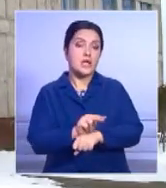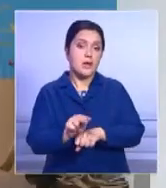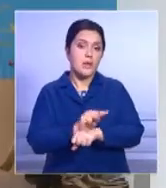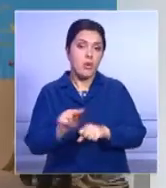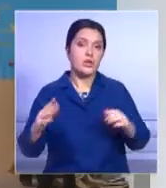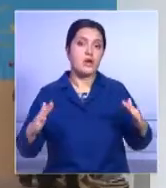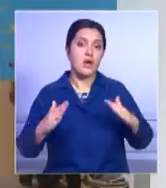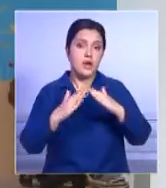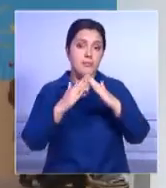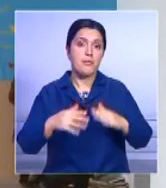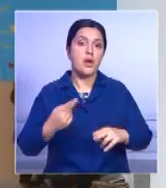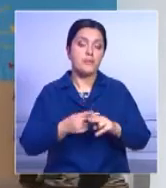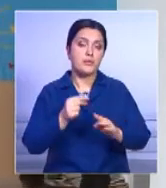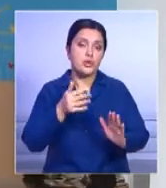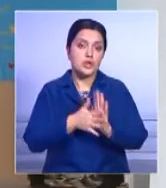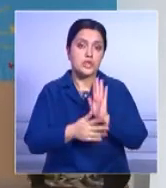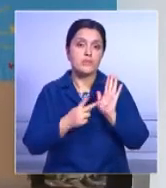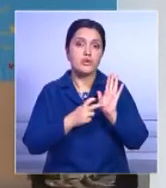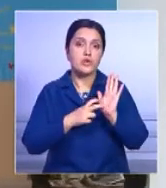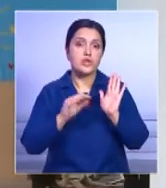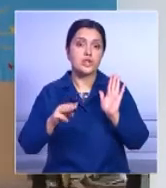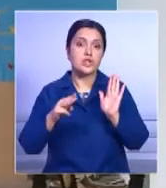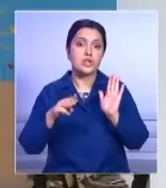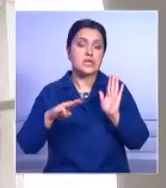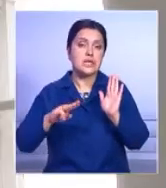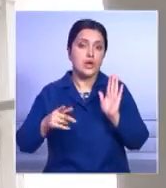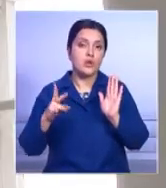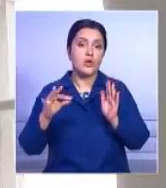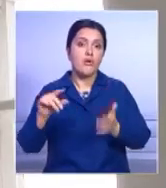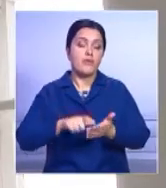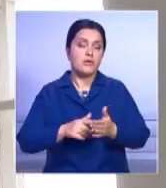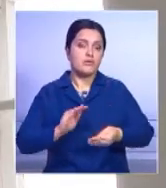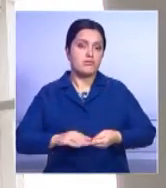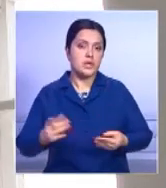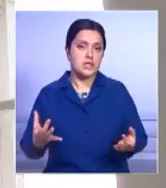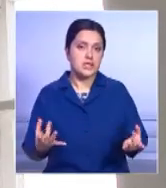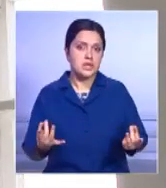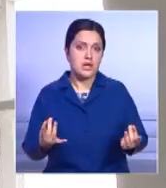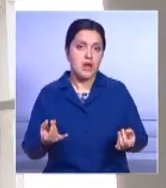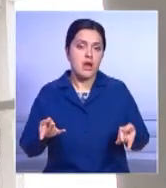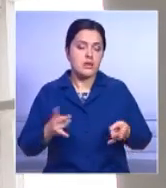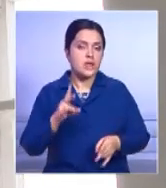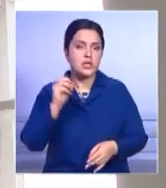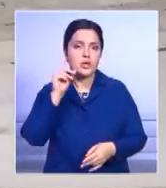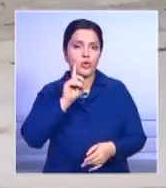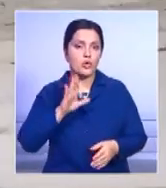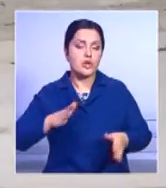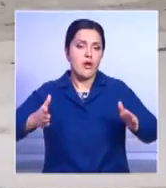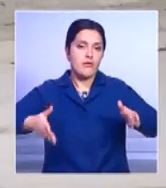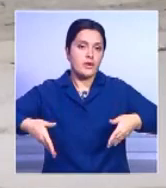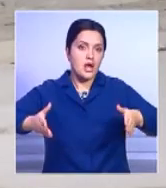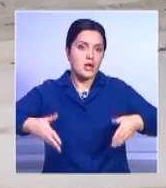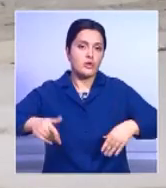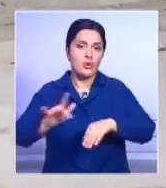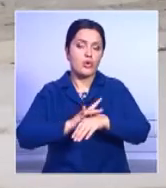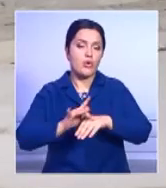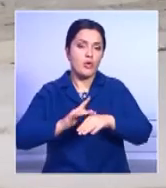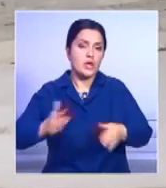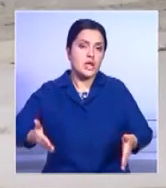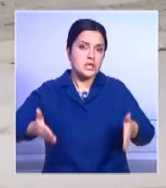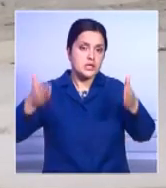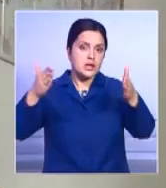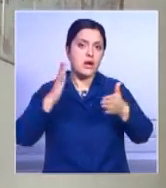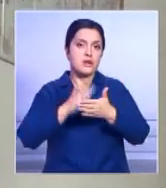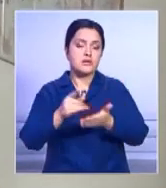ремонт кровли. На это ушло 700 тысяч тенге, но в классах по-прежнему сыро, неуютные в коридорах, голые